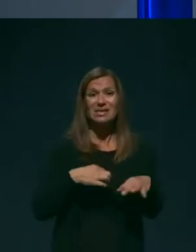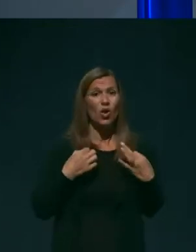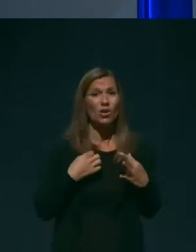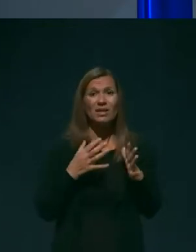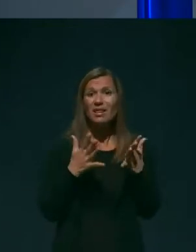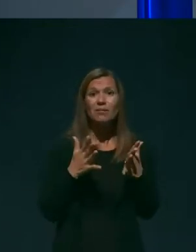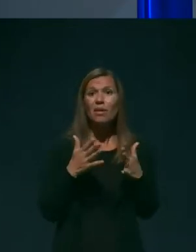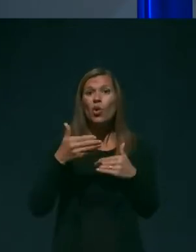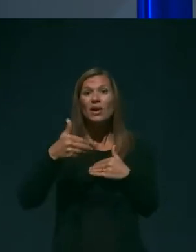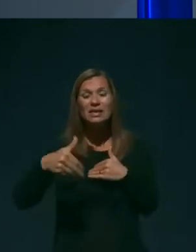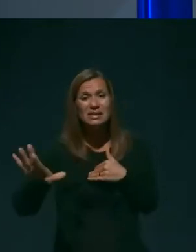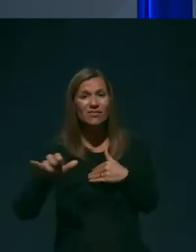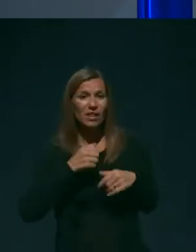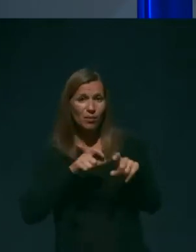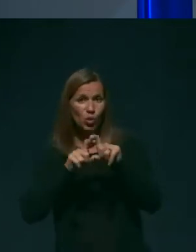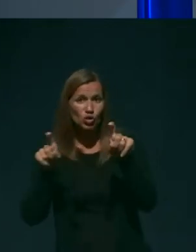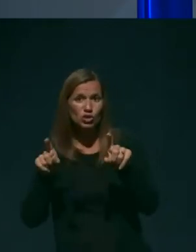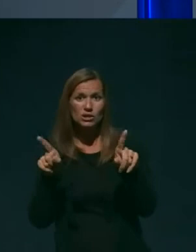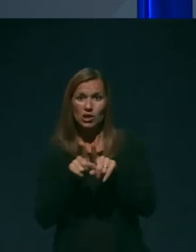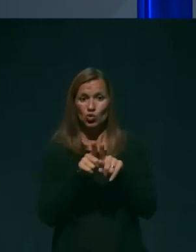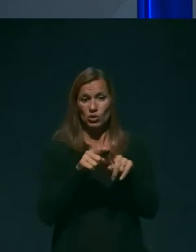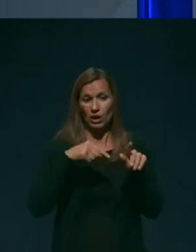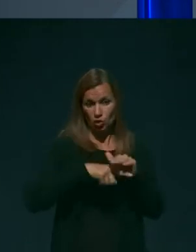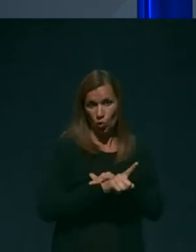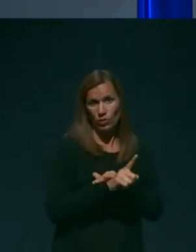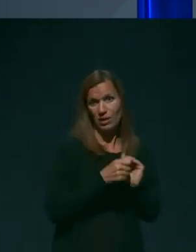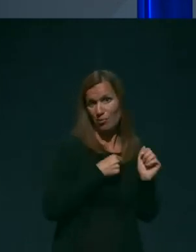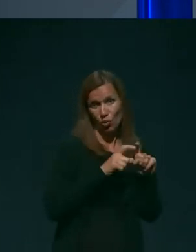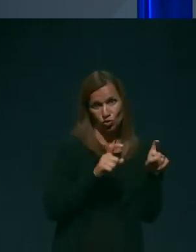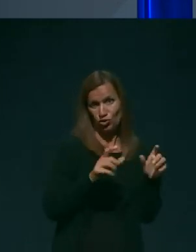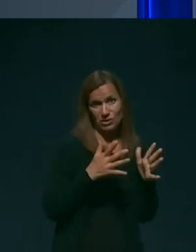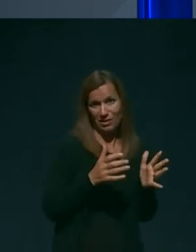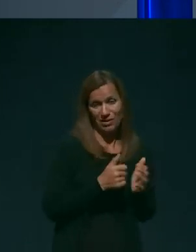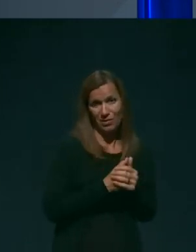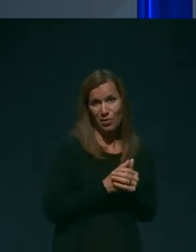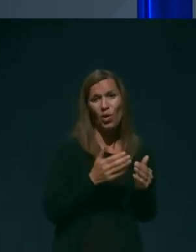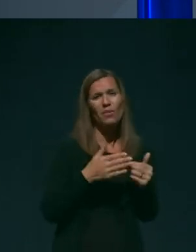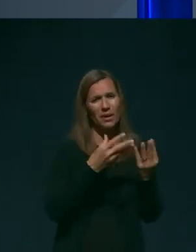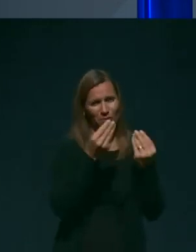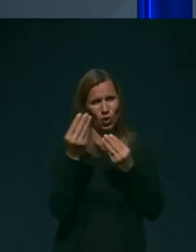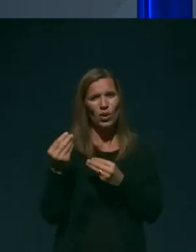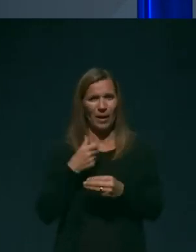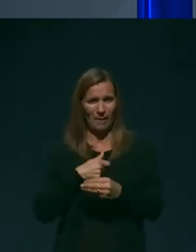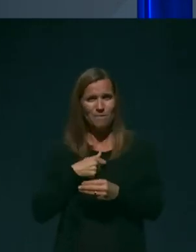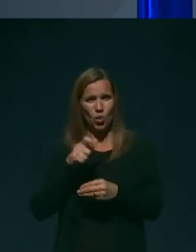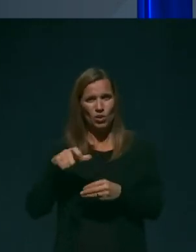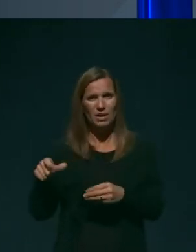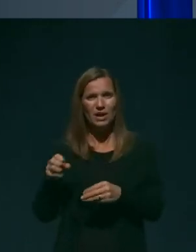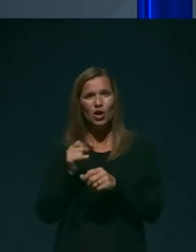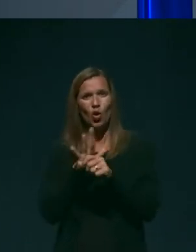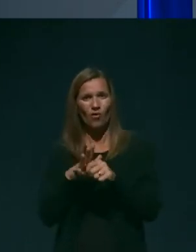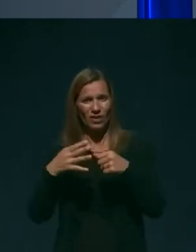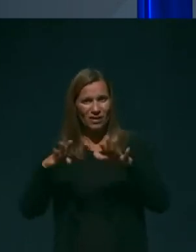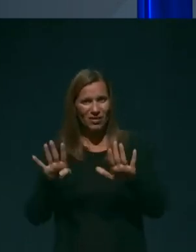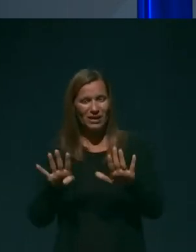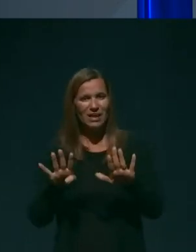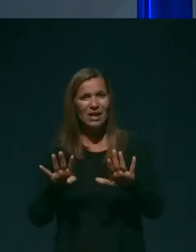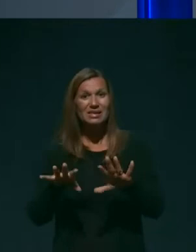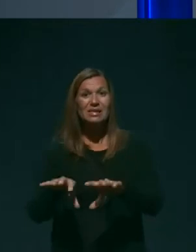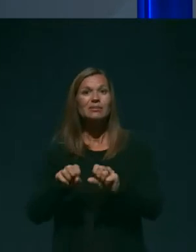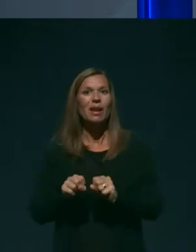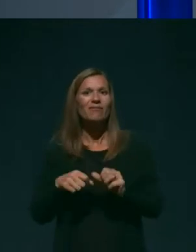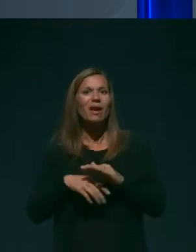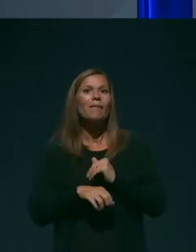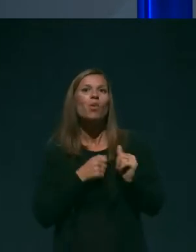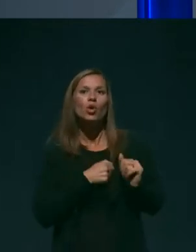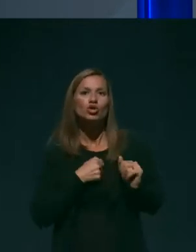bolnišnice, niti v bolnišnici. Pri mnogih bolnikih za COVID-19 prejem bolnišnico ni potreben,